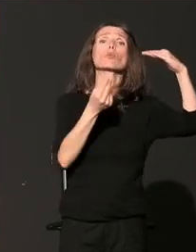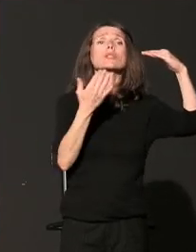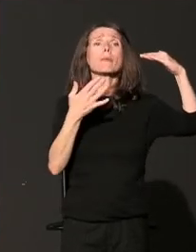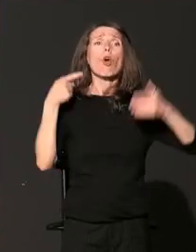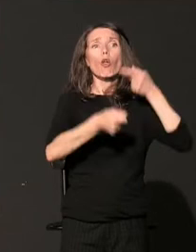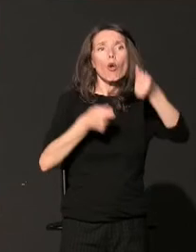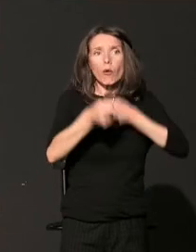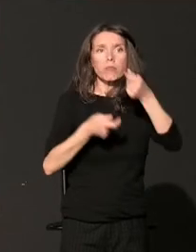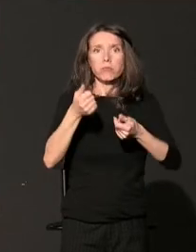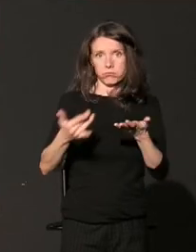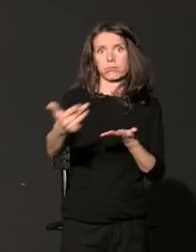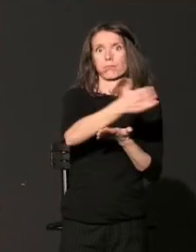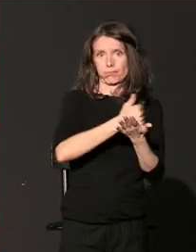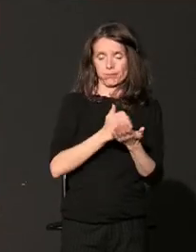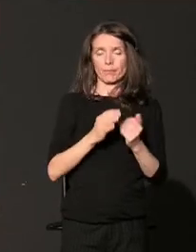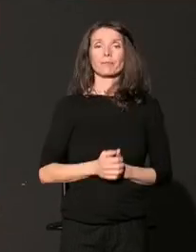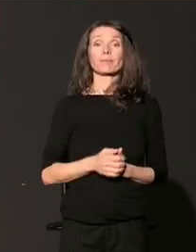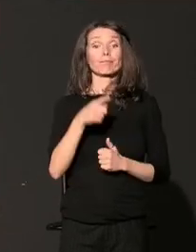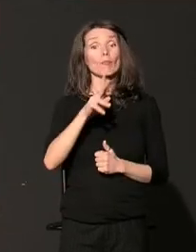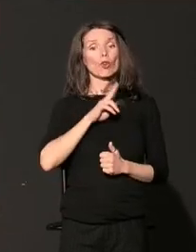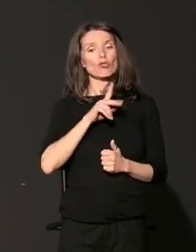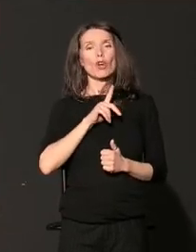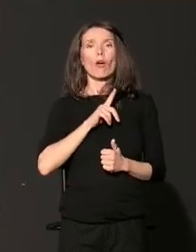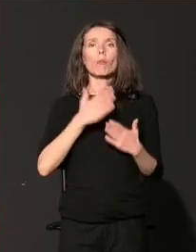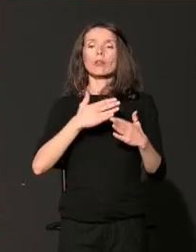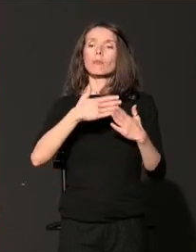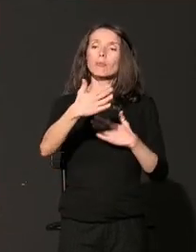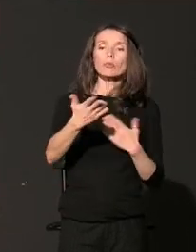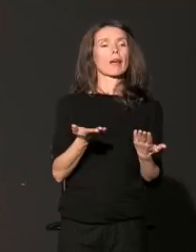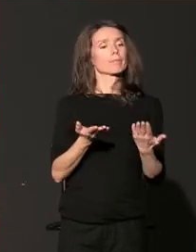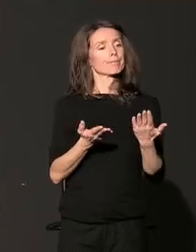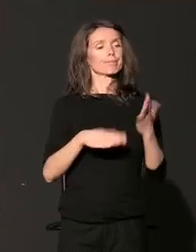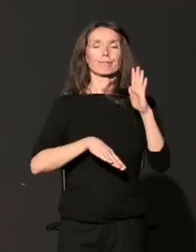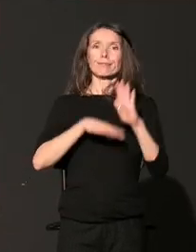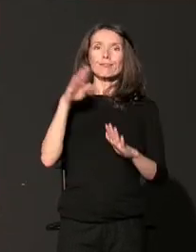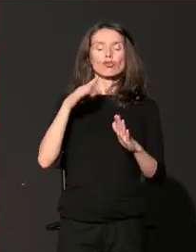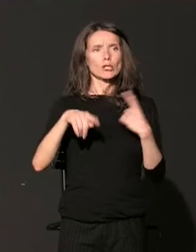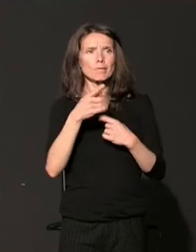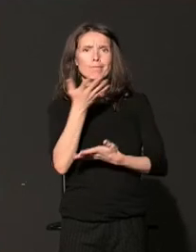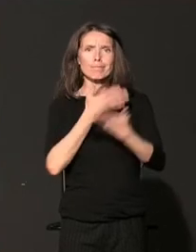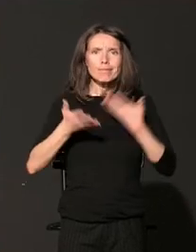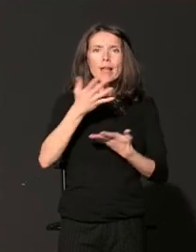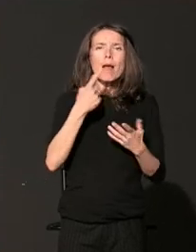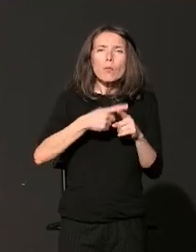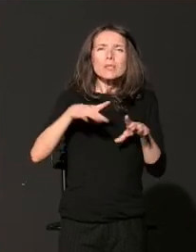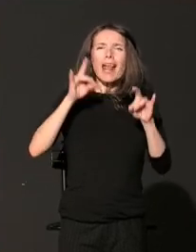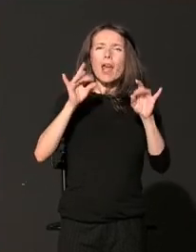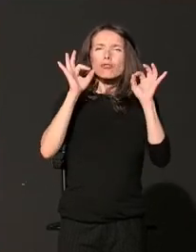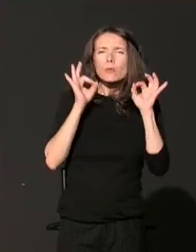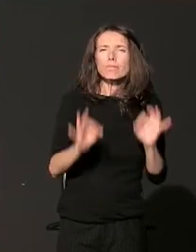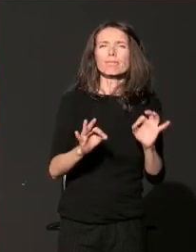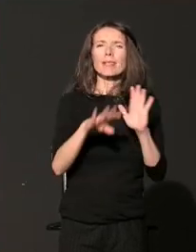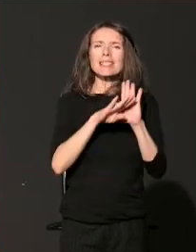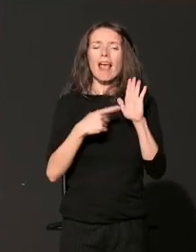aktivnije otvore prostor za dialog i mogućnost uvođenja savremenih i isplativih zakonskih rješenja koje